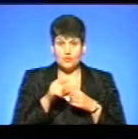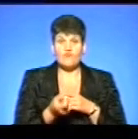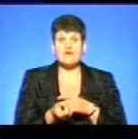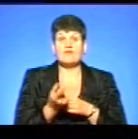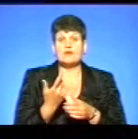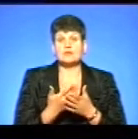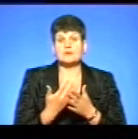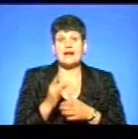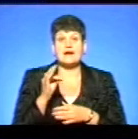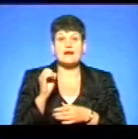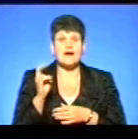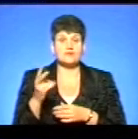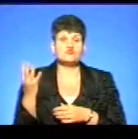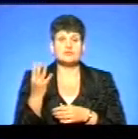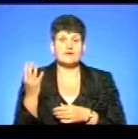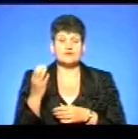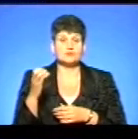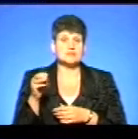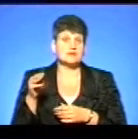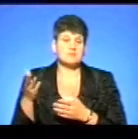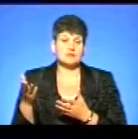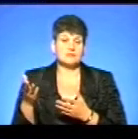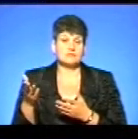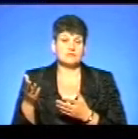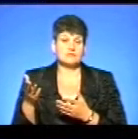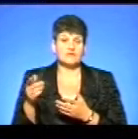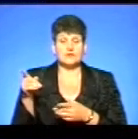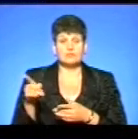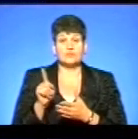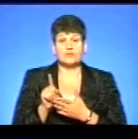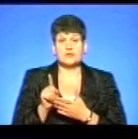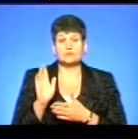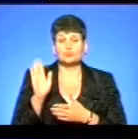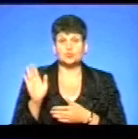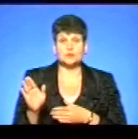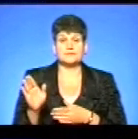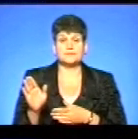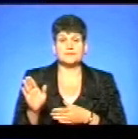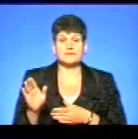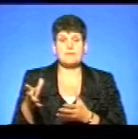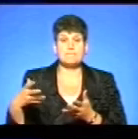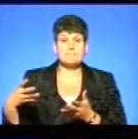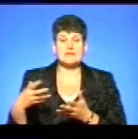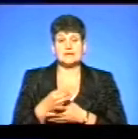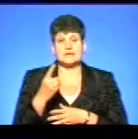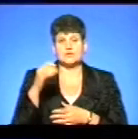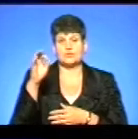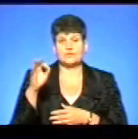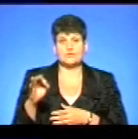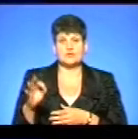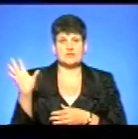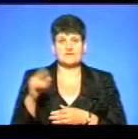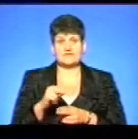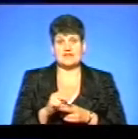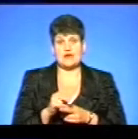наприклад, рак четвертої стадії, відповідно, він змушений буде проплачувати 100% за це все